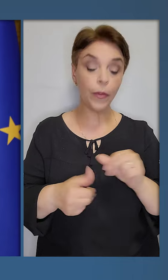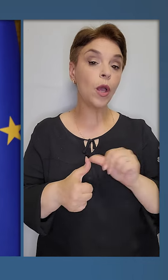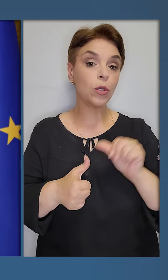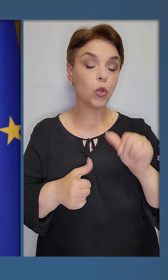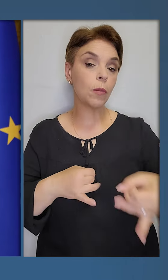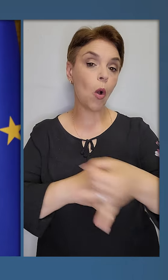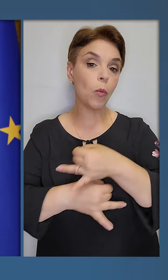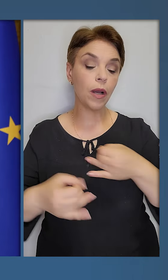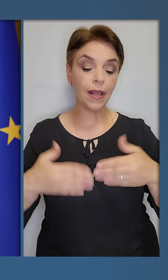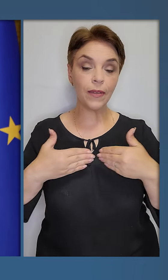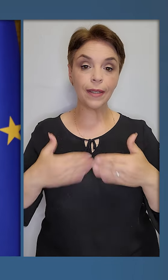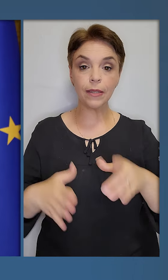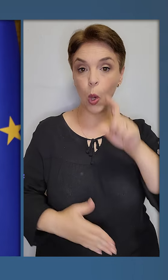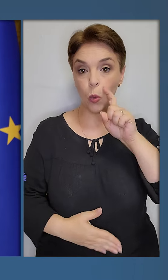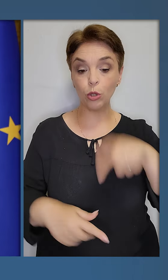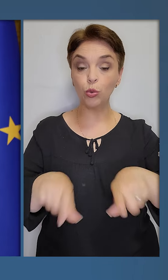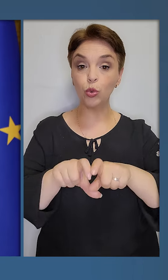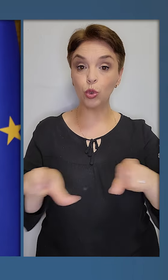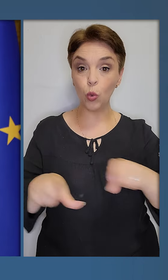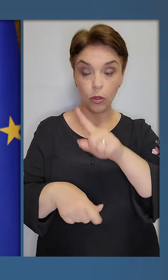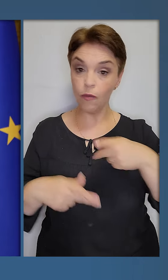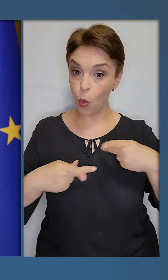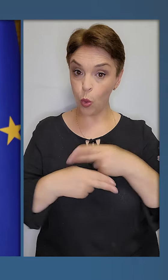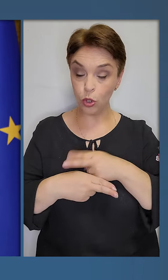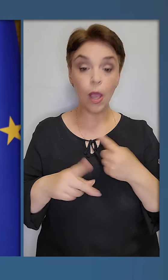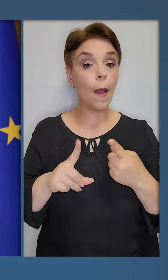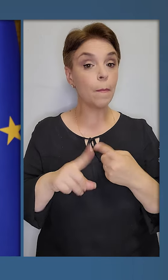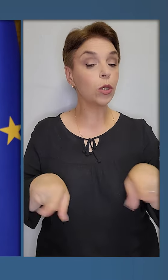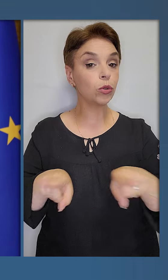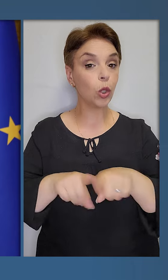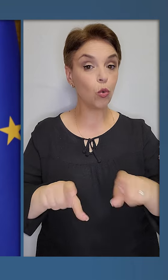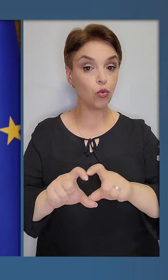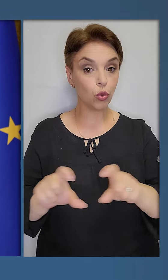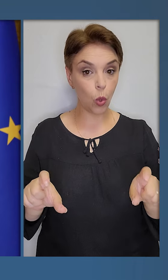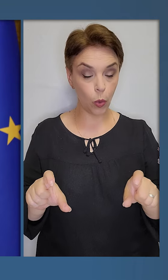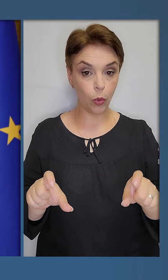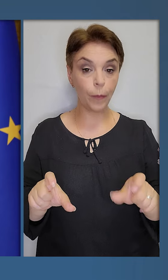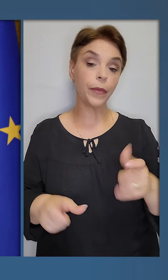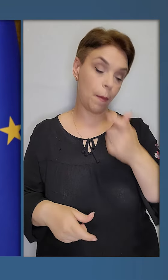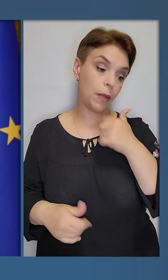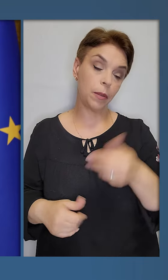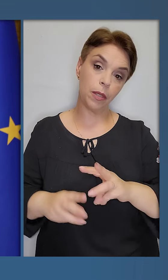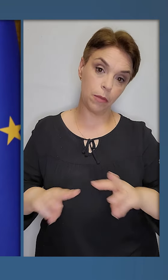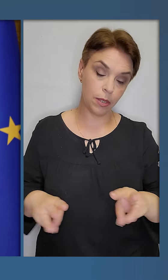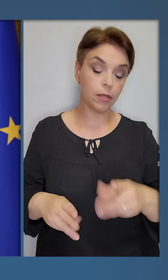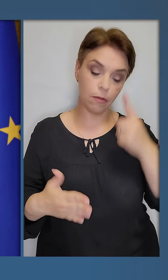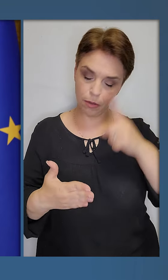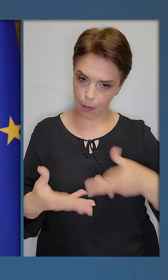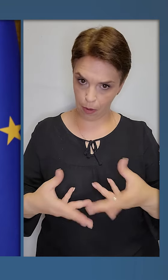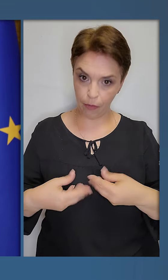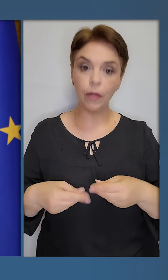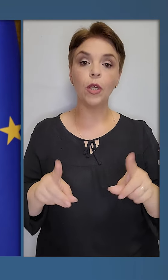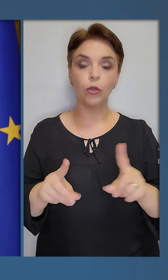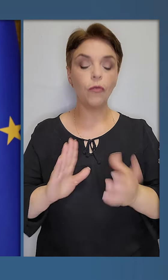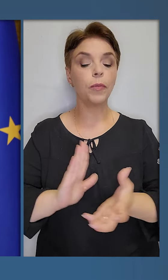Зокрема, обговорили відкриття української школи в Угорщині, першої такої школи. І пан прем'єр-міністр запевнив